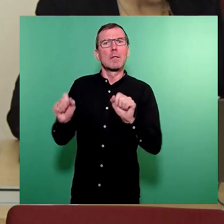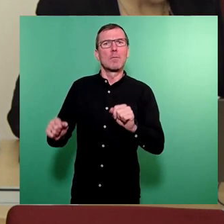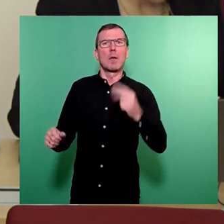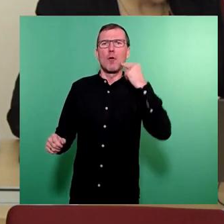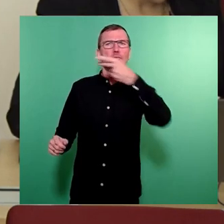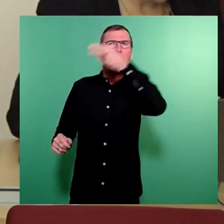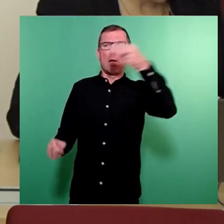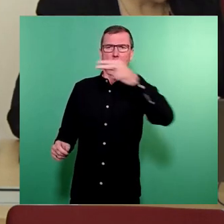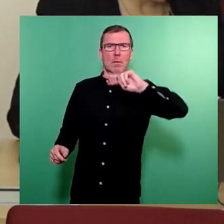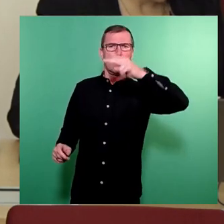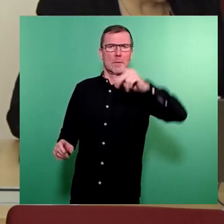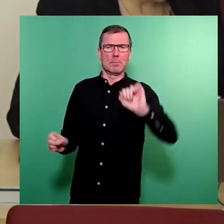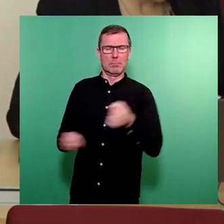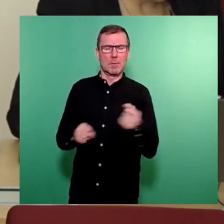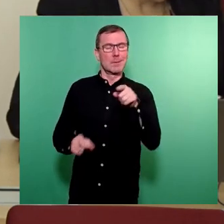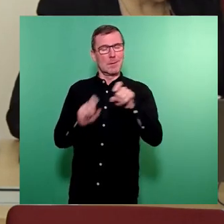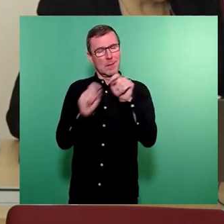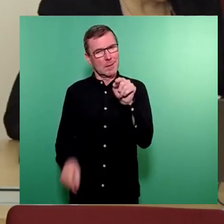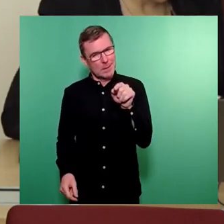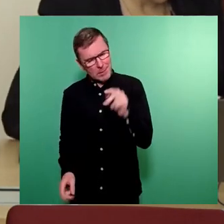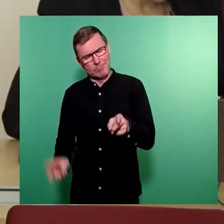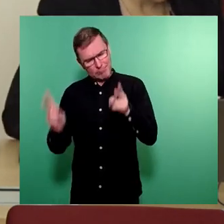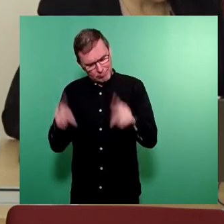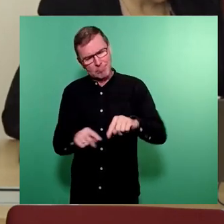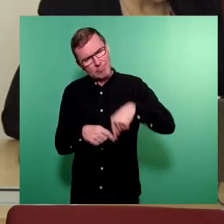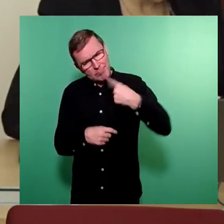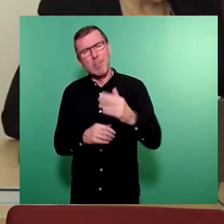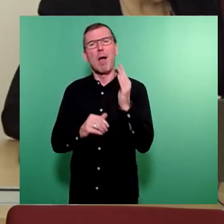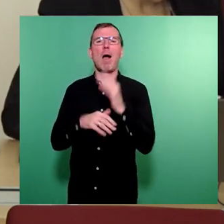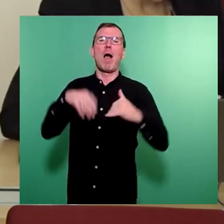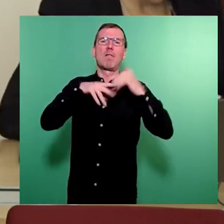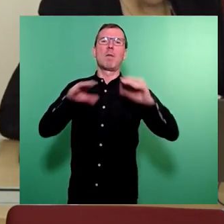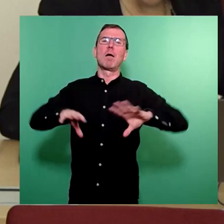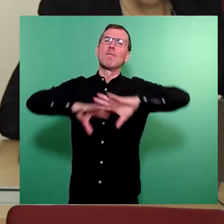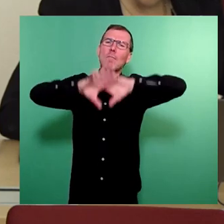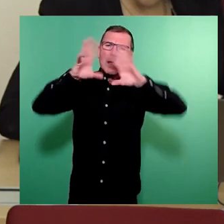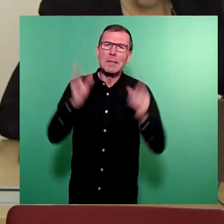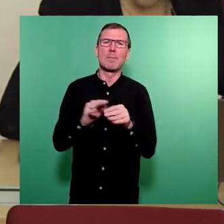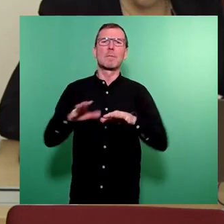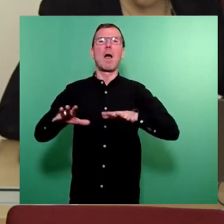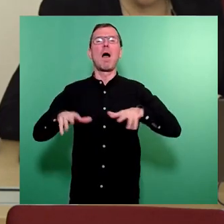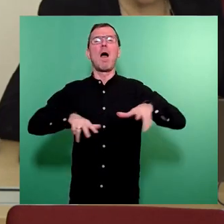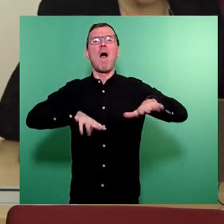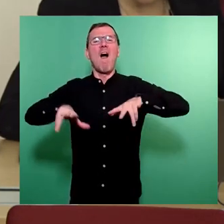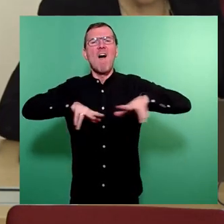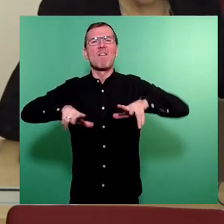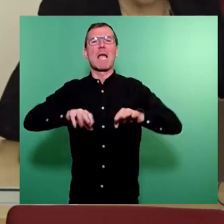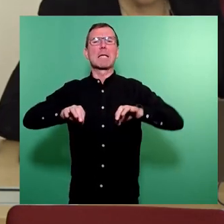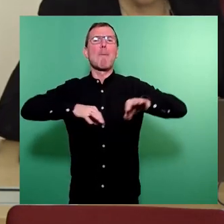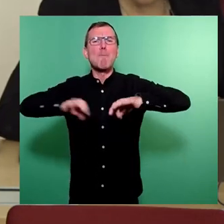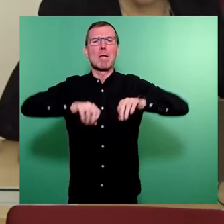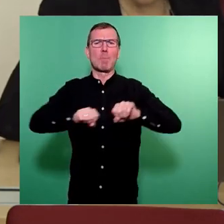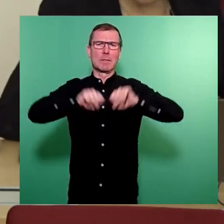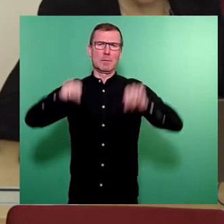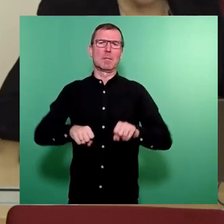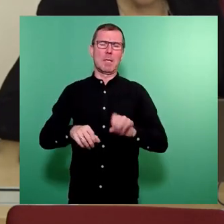sind diese Themen tatsächlich ein Thema, was wir mit dem Aufbau des ganzheitlichen Verkehrsmanagementsystems im Gesamtkonzept dann